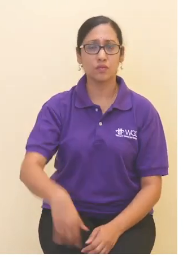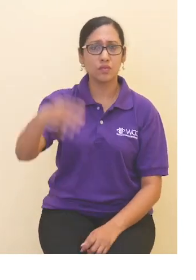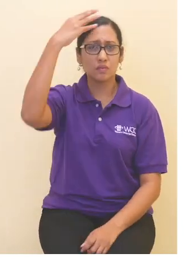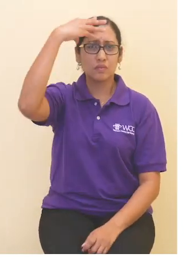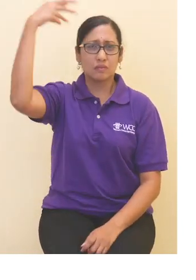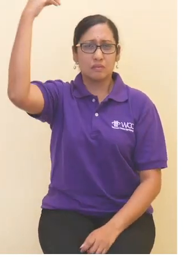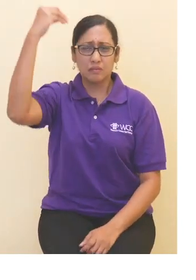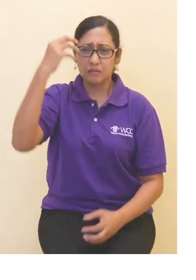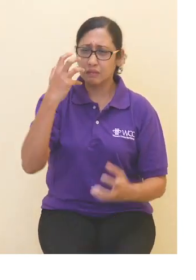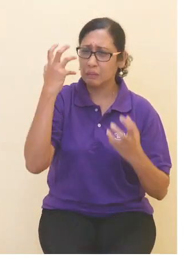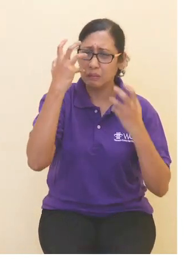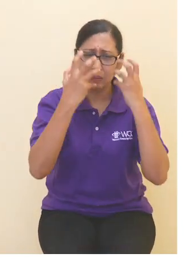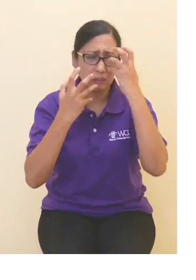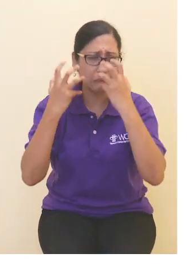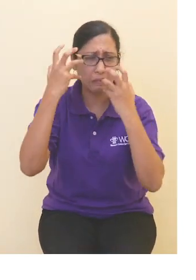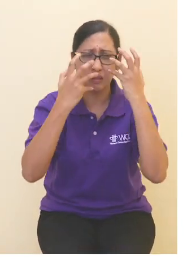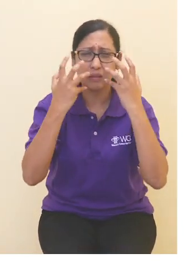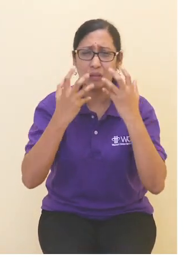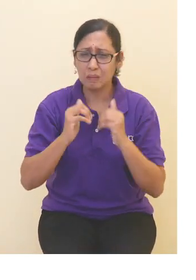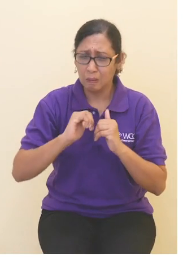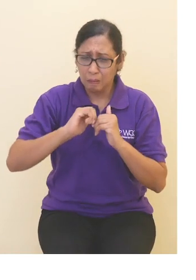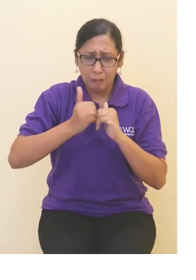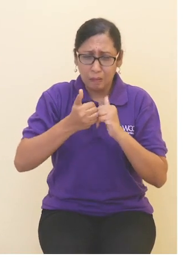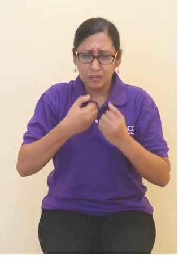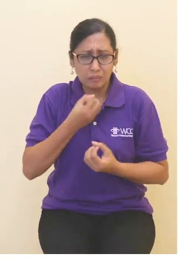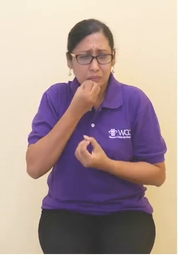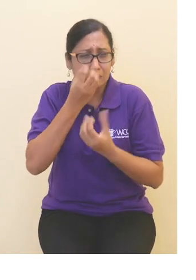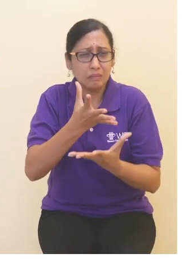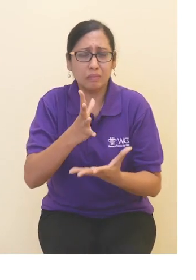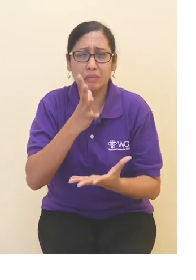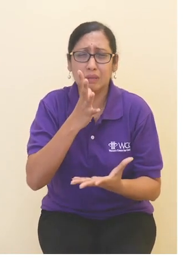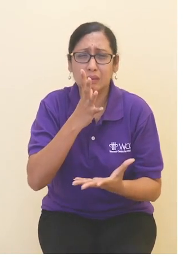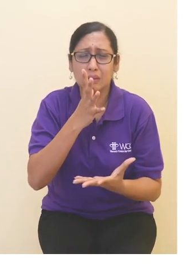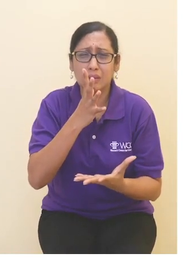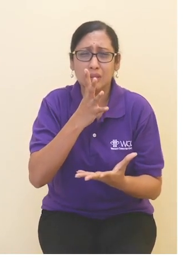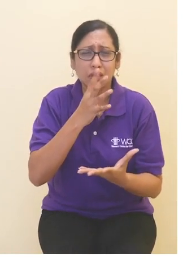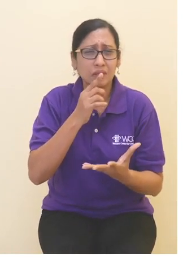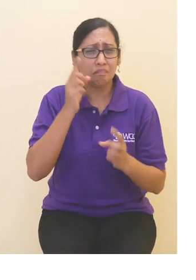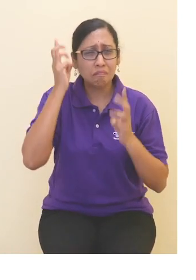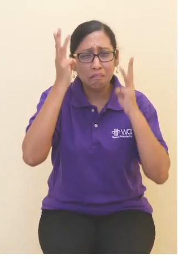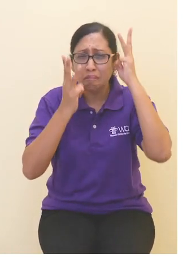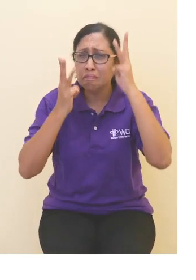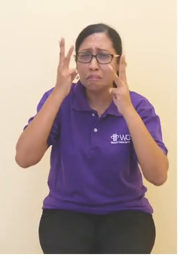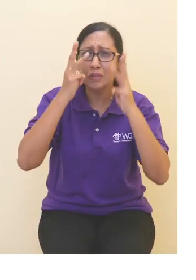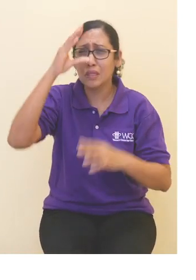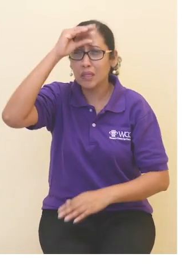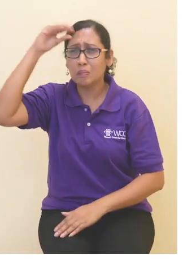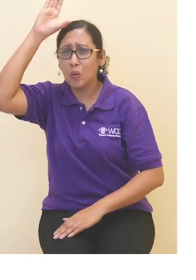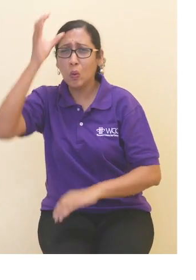Yusri berhasil sangat serba salah. Dia tidak tahu bagaimana untuk memberitahu ibunya.